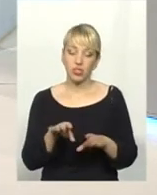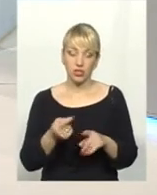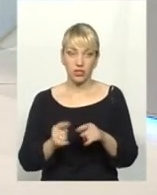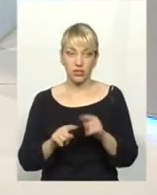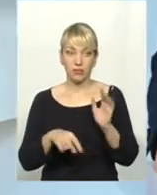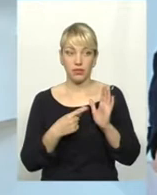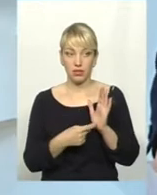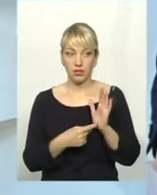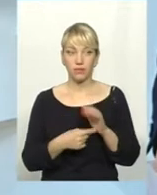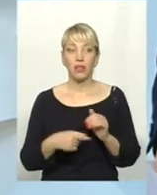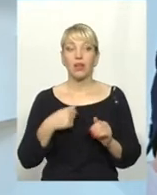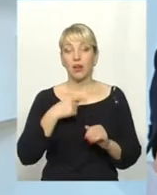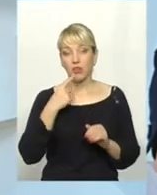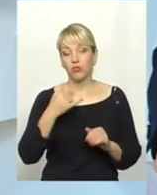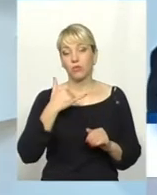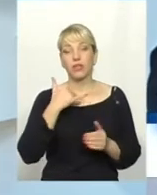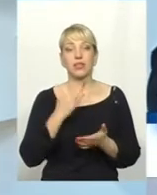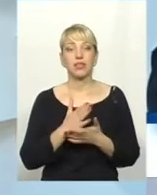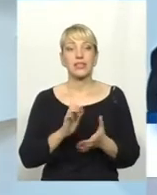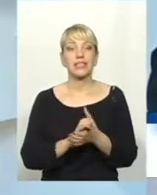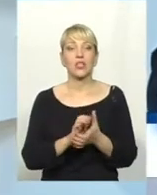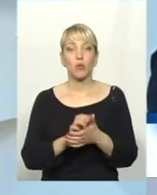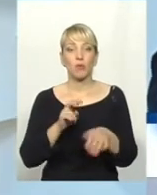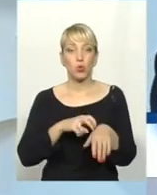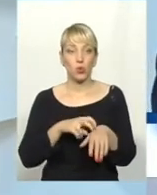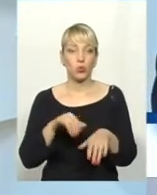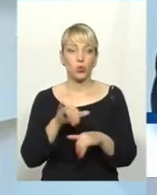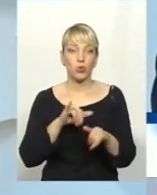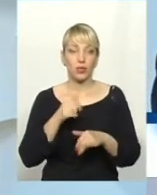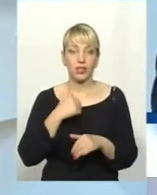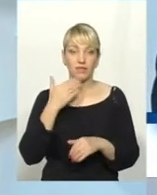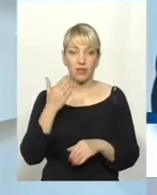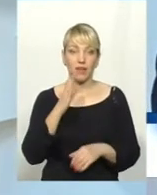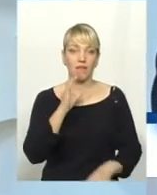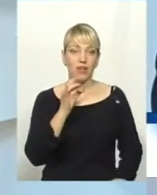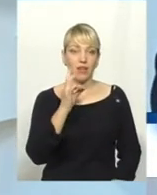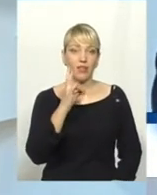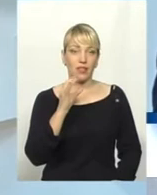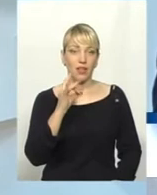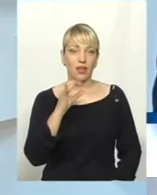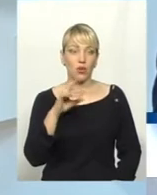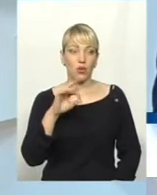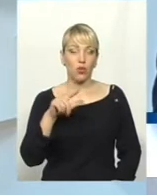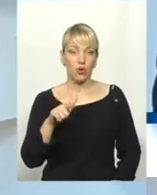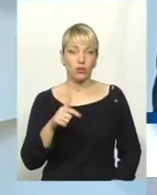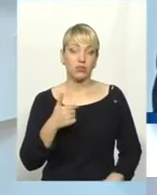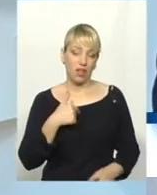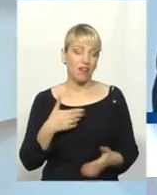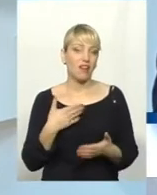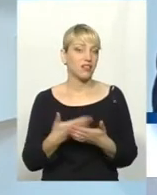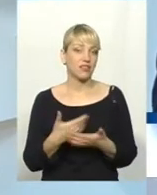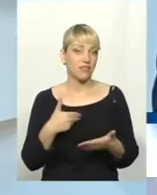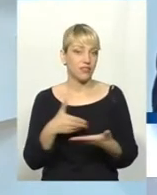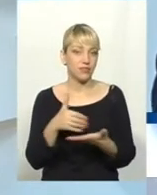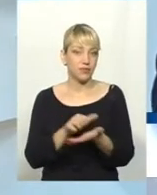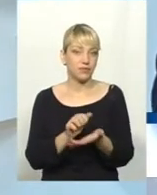знайомий, доктор такого звертає з вінірологом. Я дійсно активна людина в цьому сенсі. Але